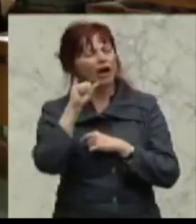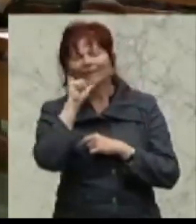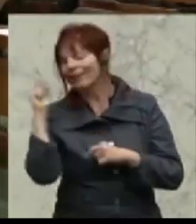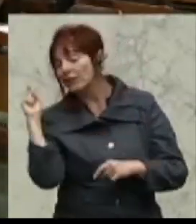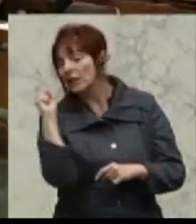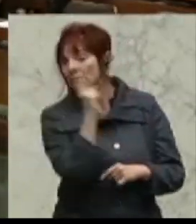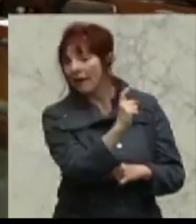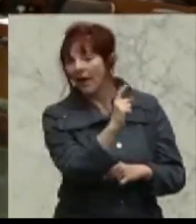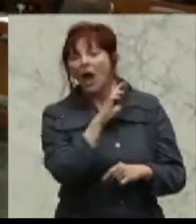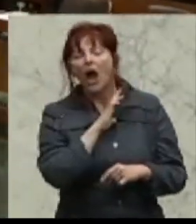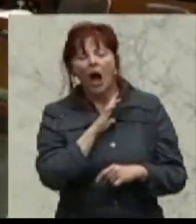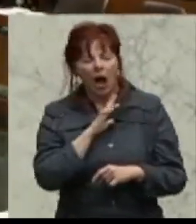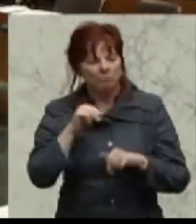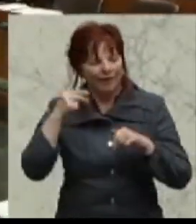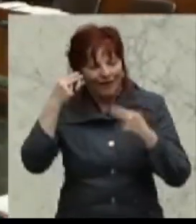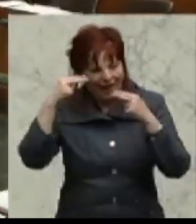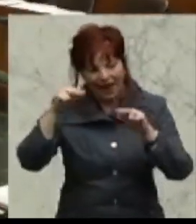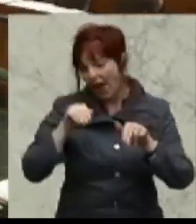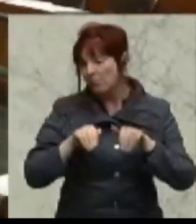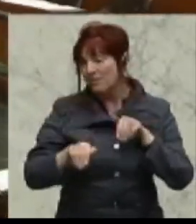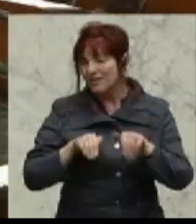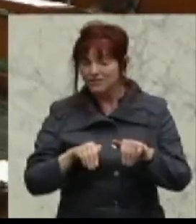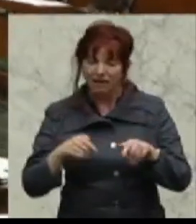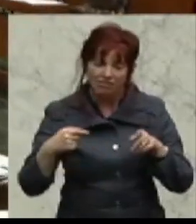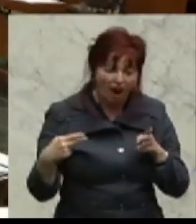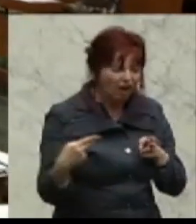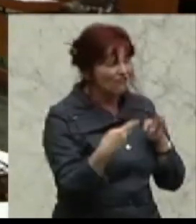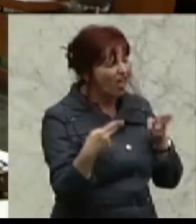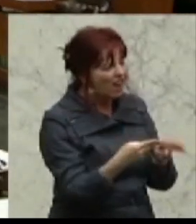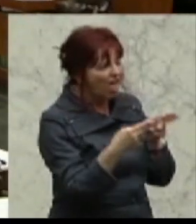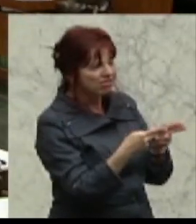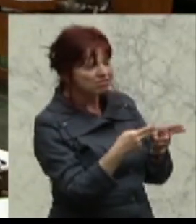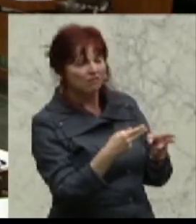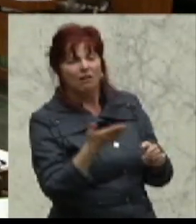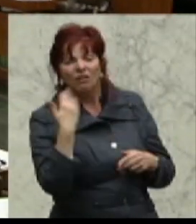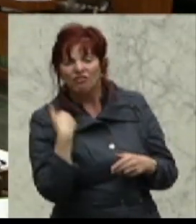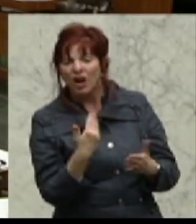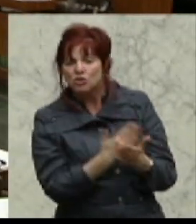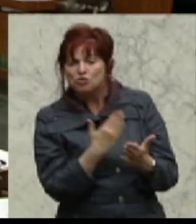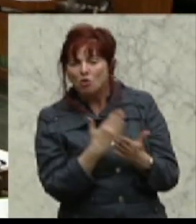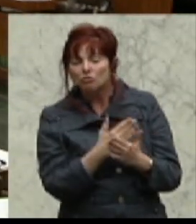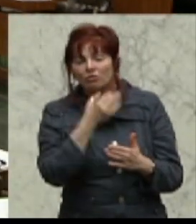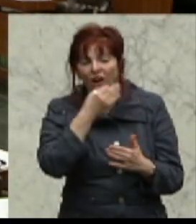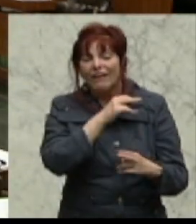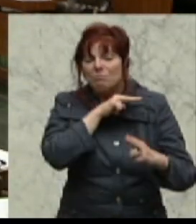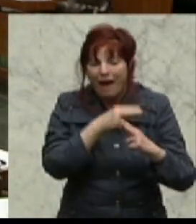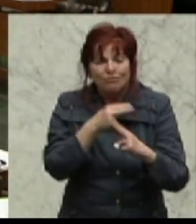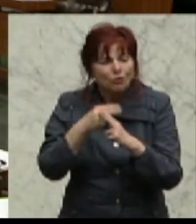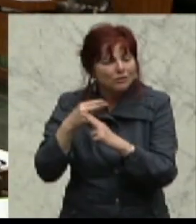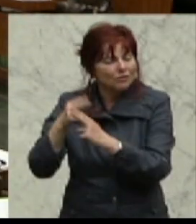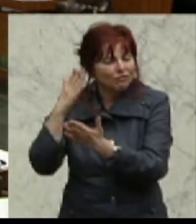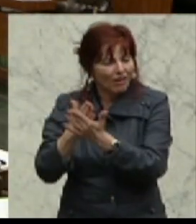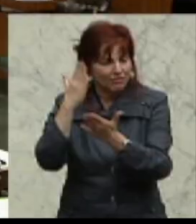dann quälen mit 20 Fragen, die alle im Ausschuss bereits beantwortet waren, und dann sich noch beschweren, obwohl im Wissen, dass der Herr